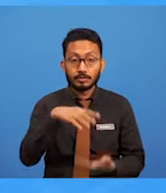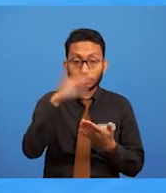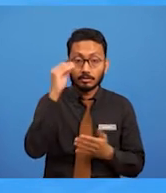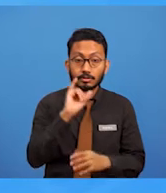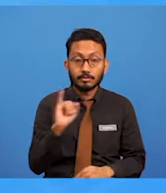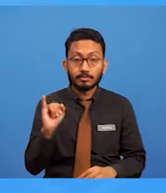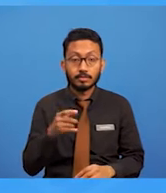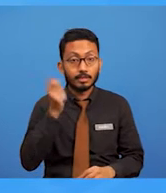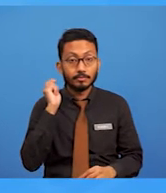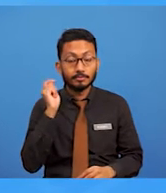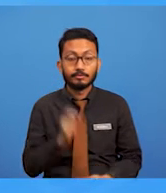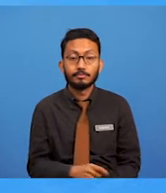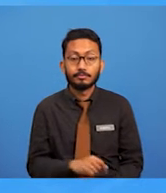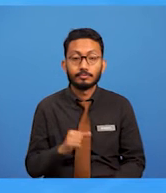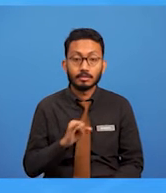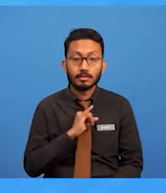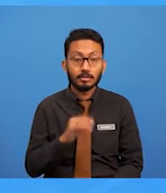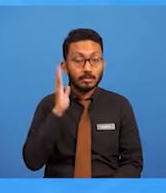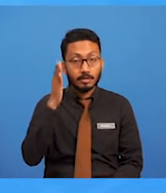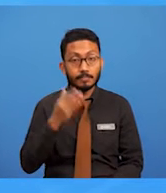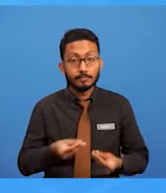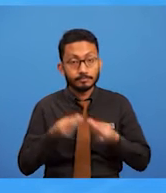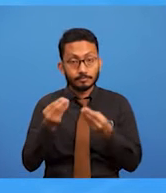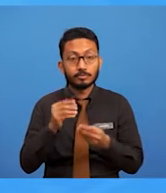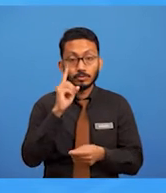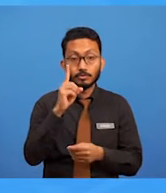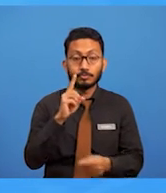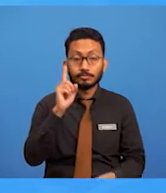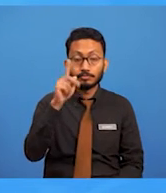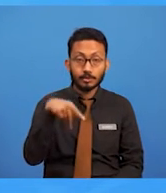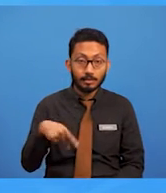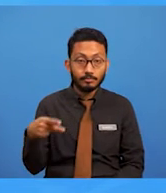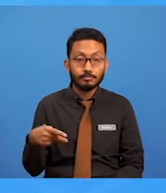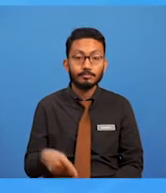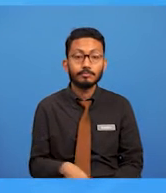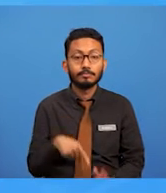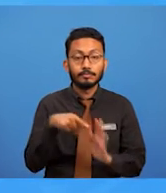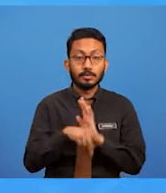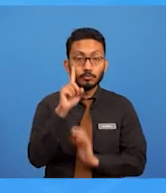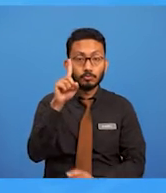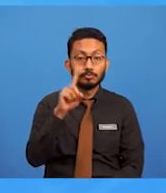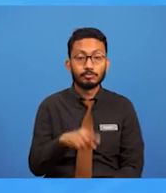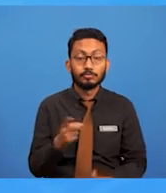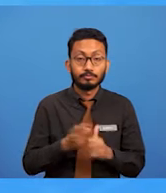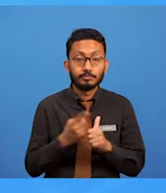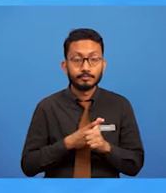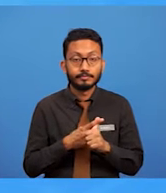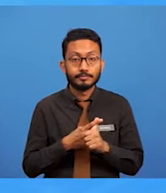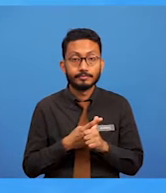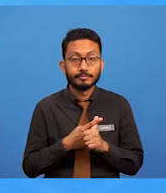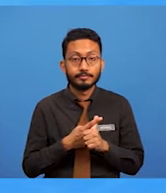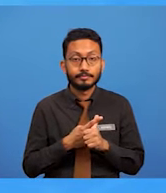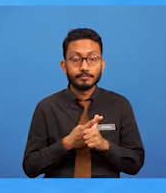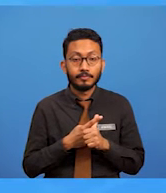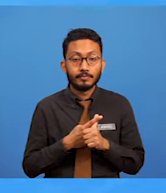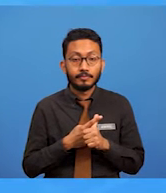tadi. Saya akan berikan satu persatu. Yang pertama, sasaran pengguna jenis